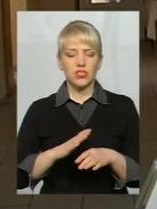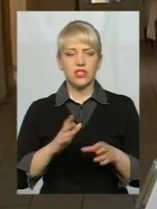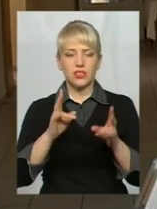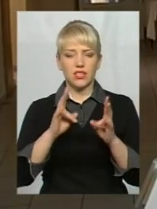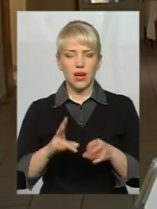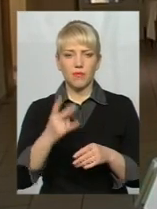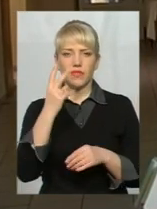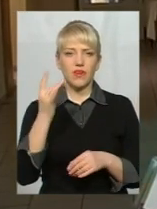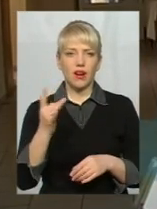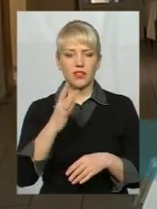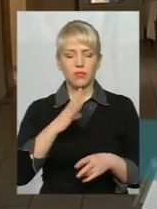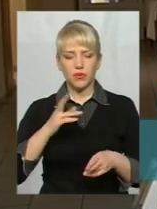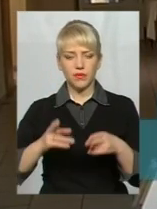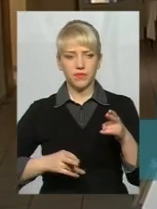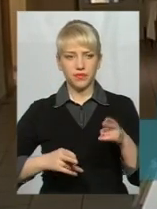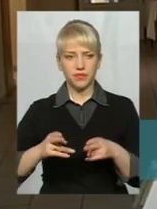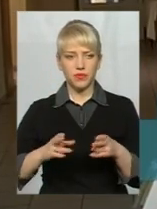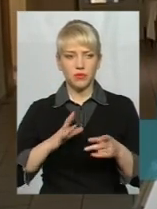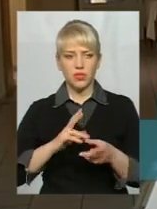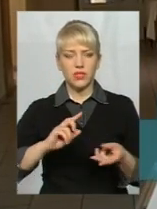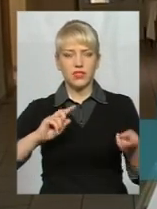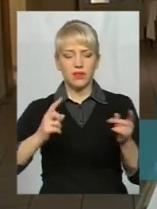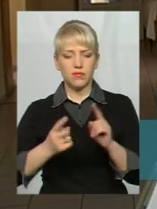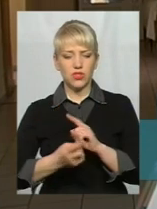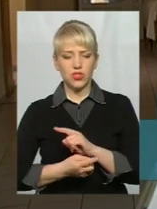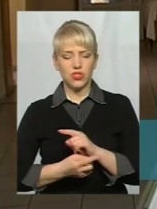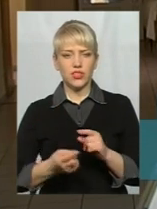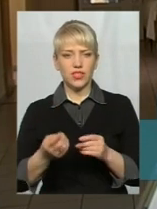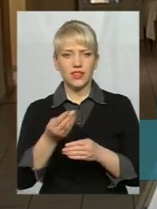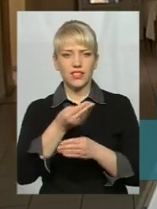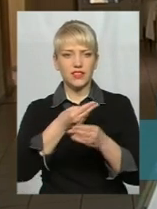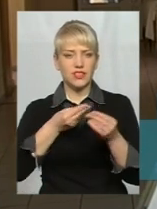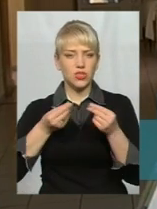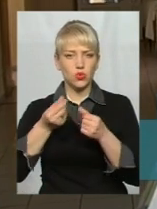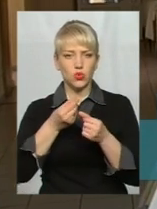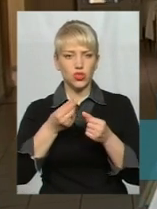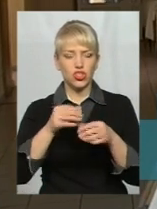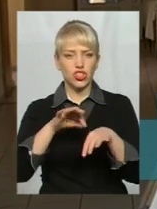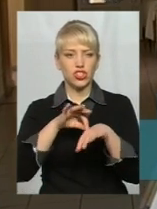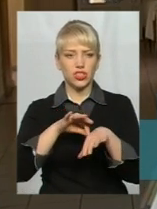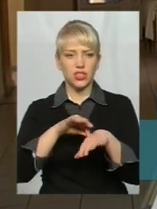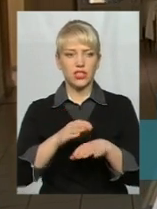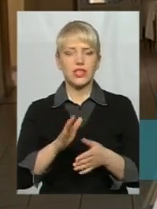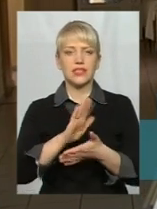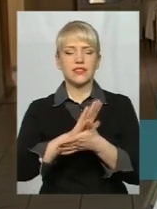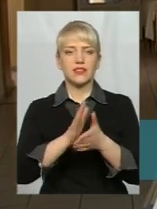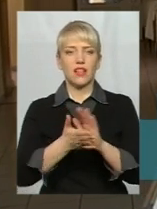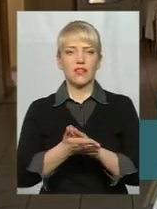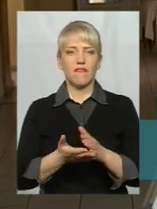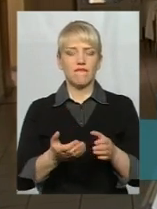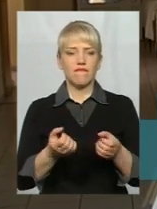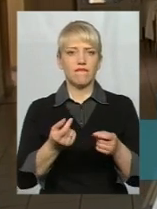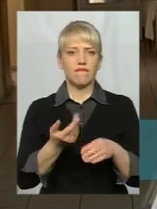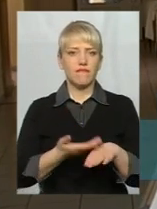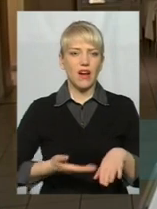Виконалася операція некректомія і заміщення дефектів штучною шкірою. Стан важкий. Опіків